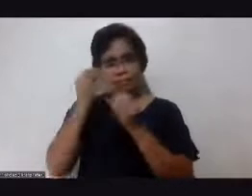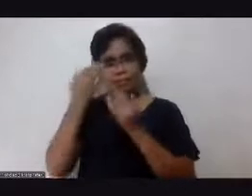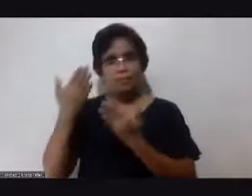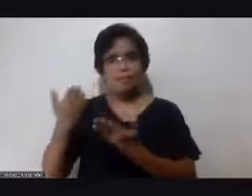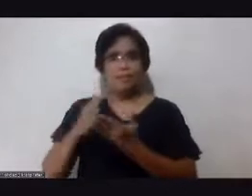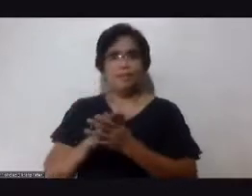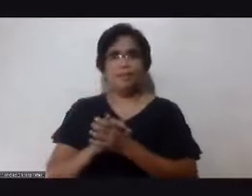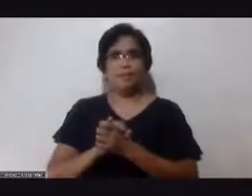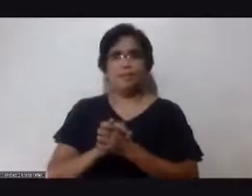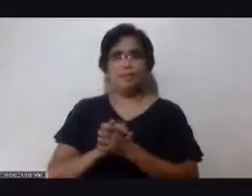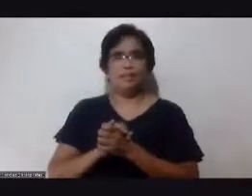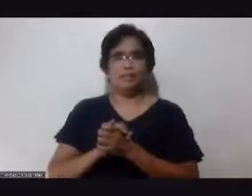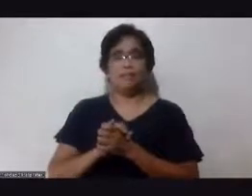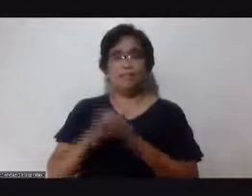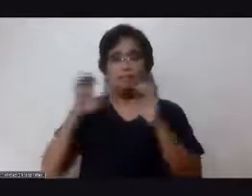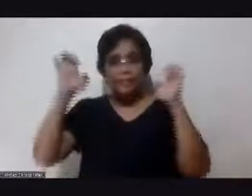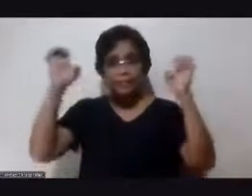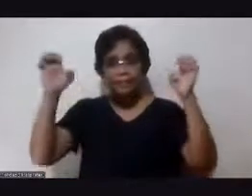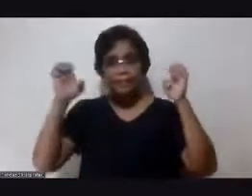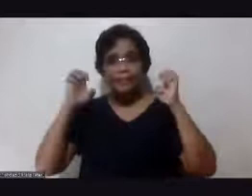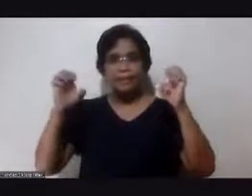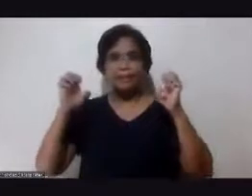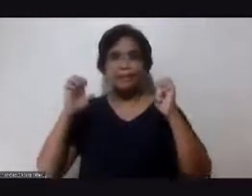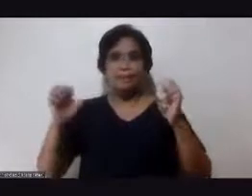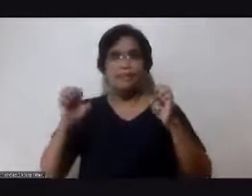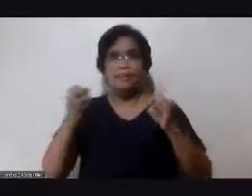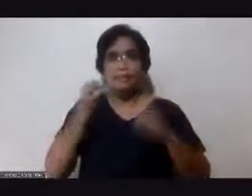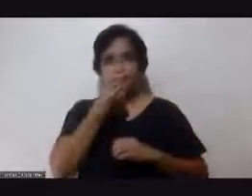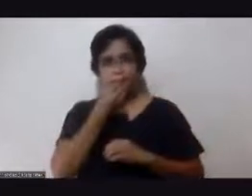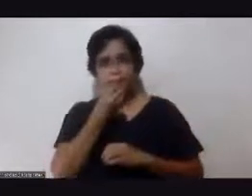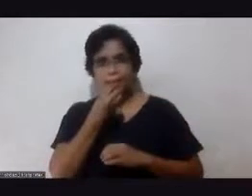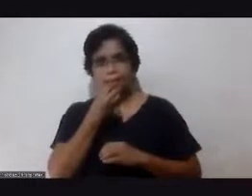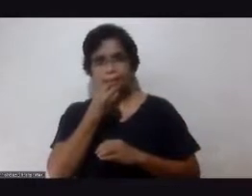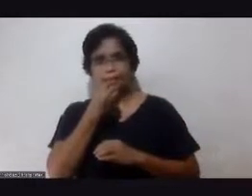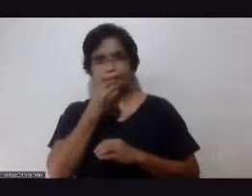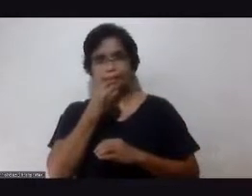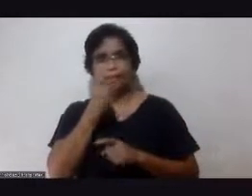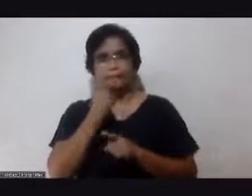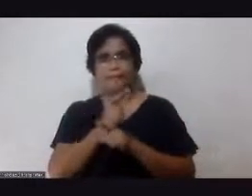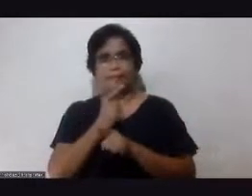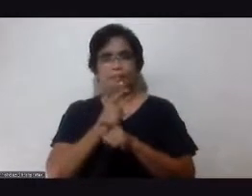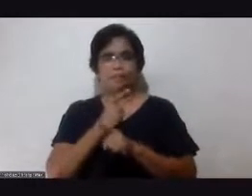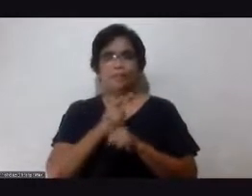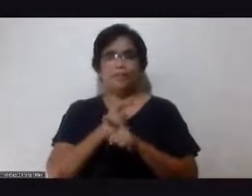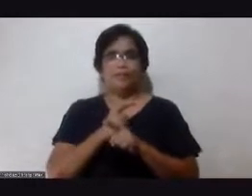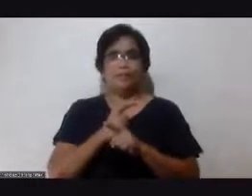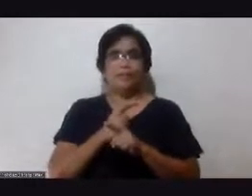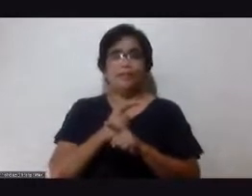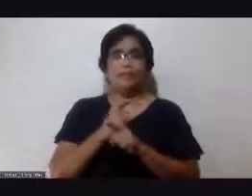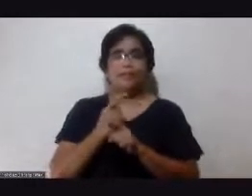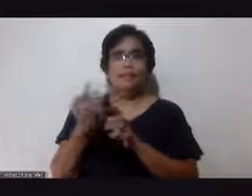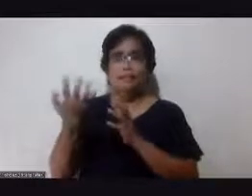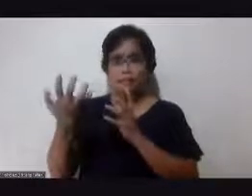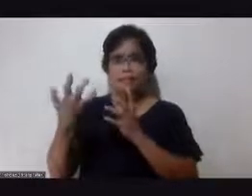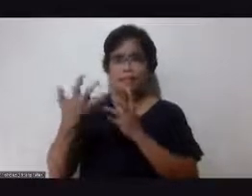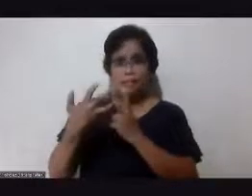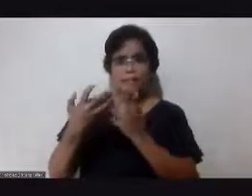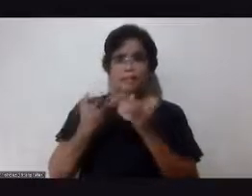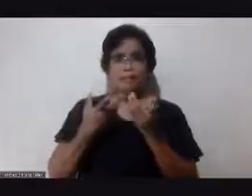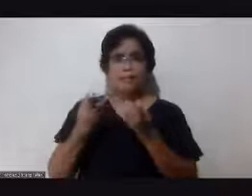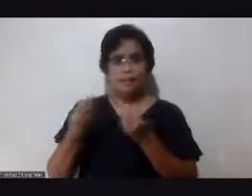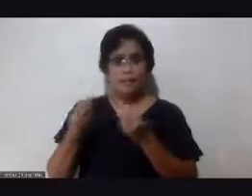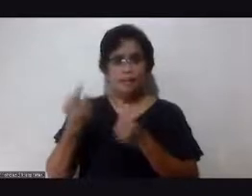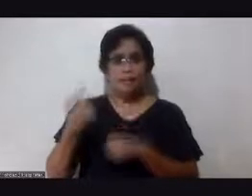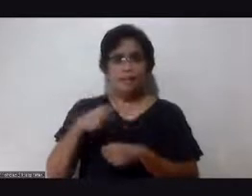mag exercise tayo kumain tayo ng tama ang kops sa gawain natin